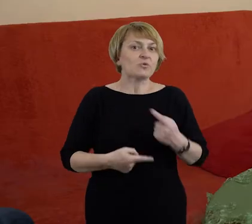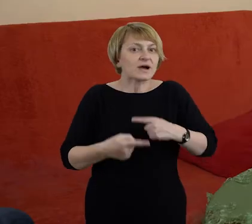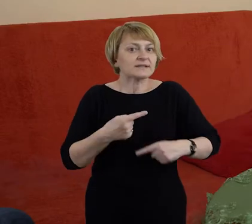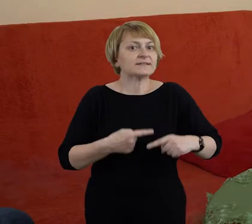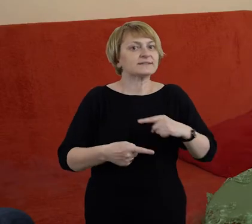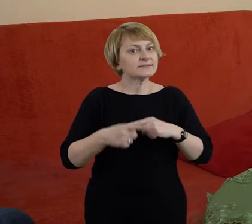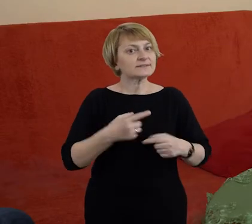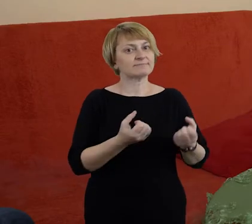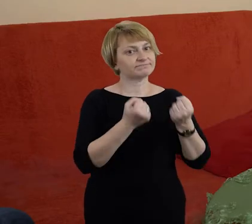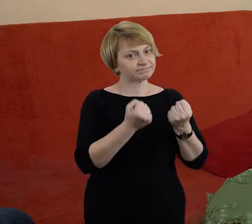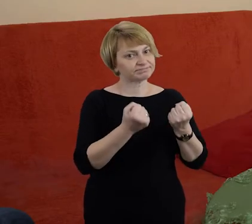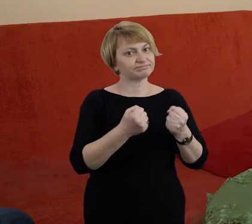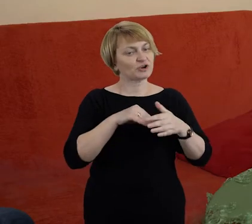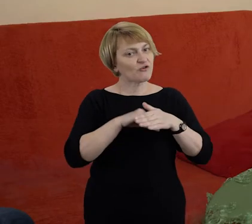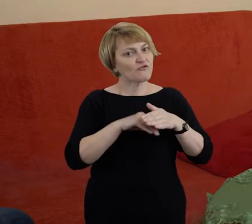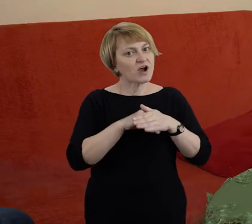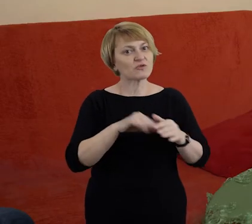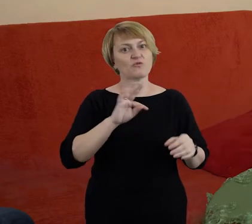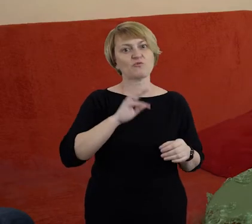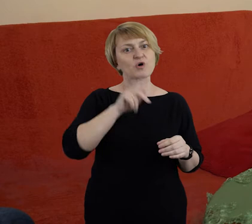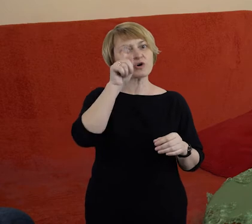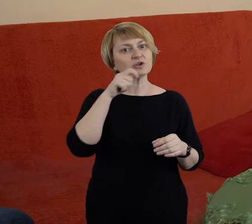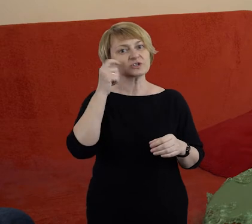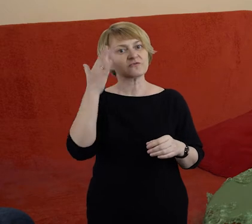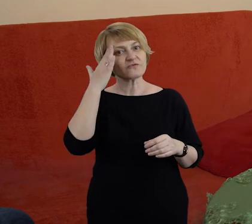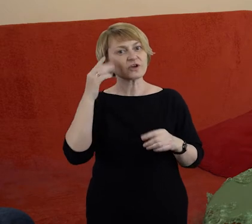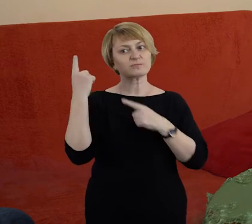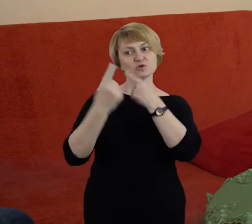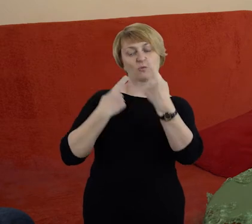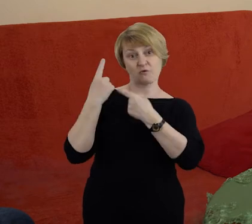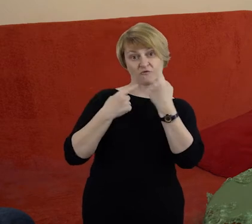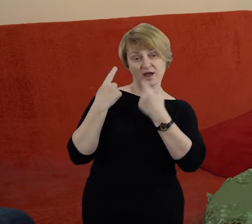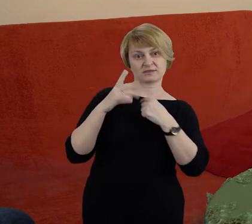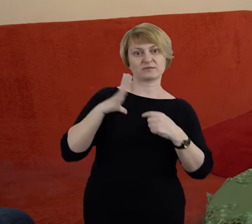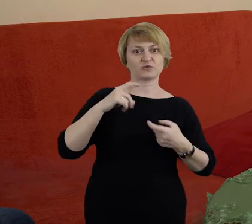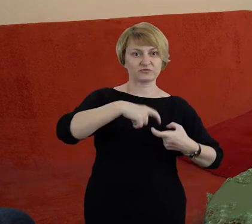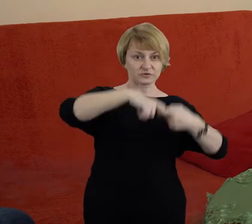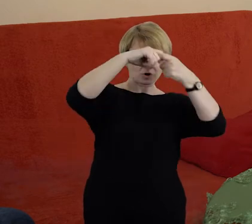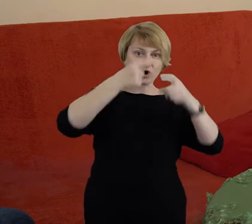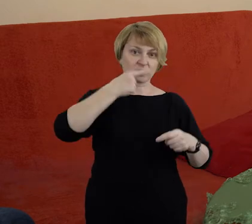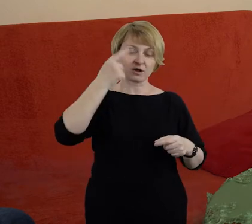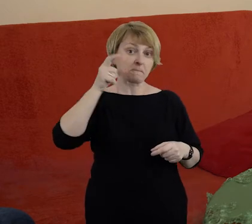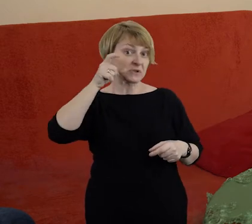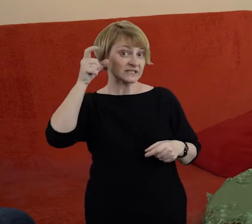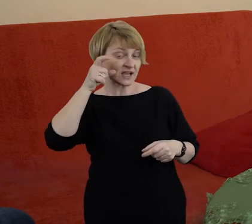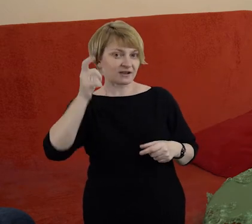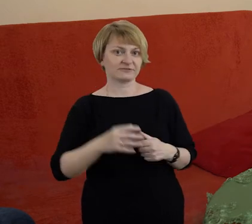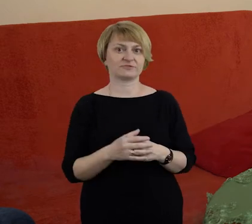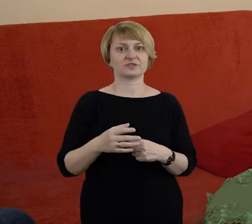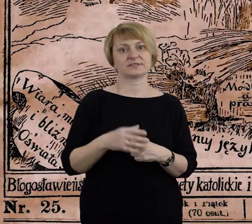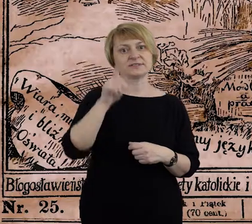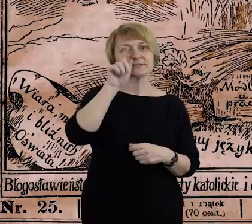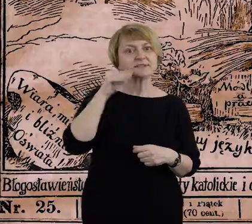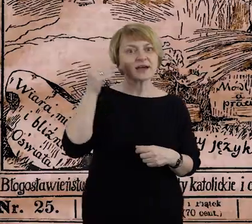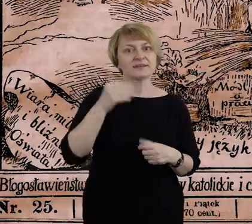przechowywana. U moich dziadków, to wiem już z opowiadań, wisiały portrety Kościuszki Mickiewicza.